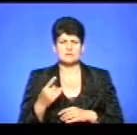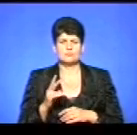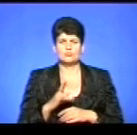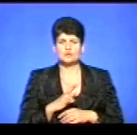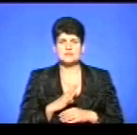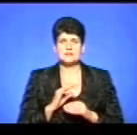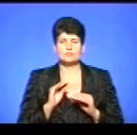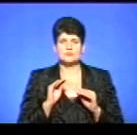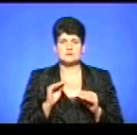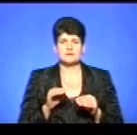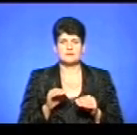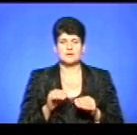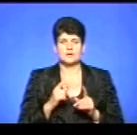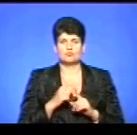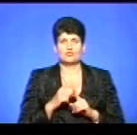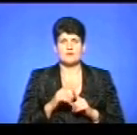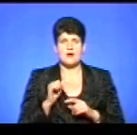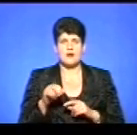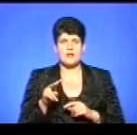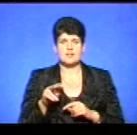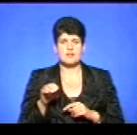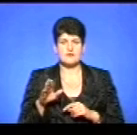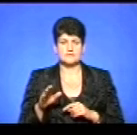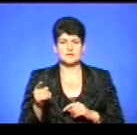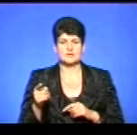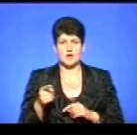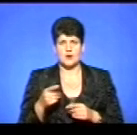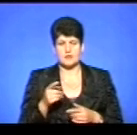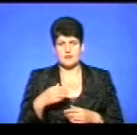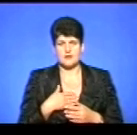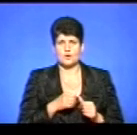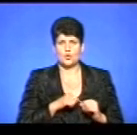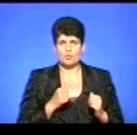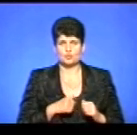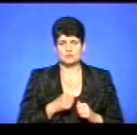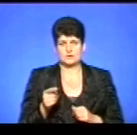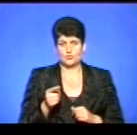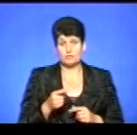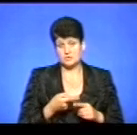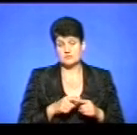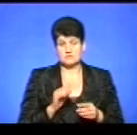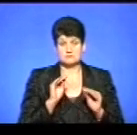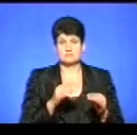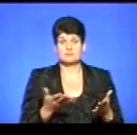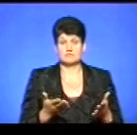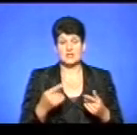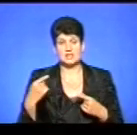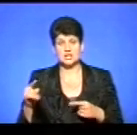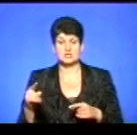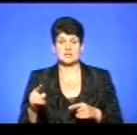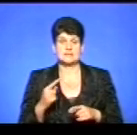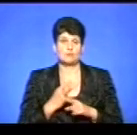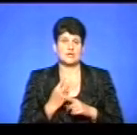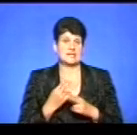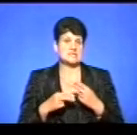було встановити букву «I love Ternautile». Як бачите, вони у нас є на гілісях. Це інша петиція – заборонити цирки, наприклад, з жорстоким